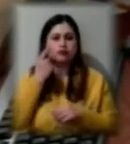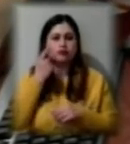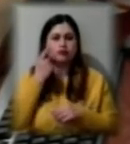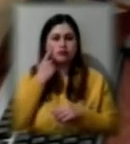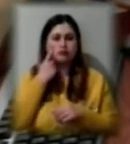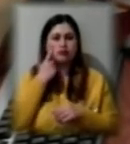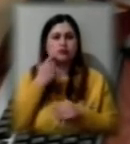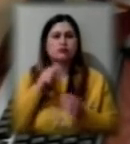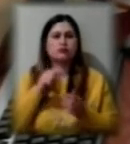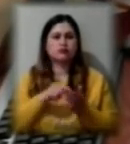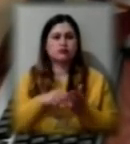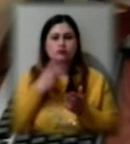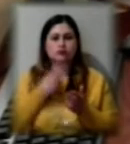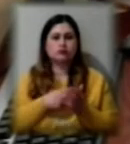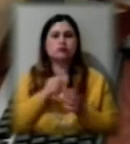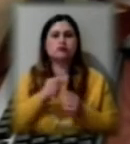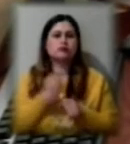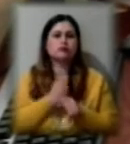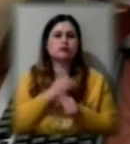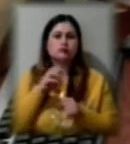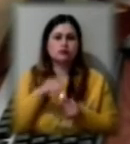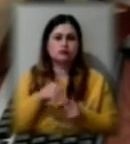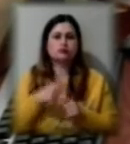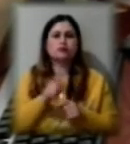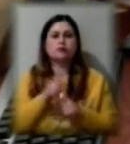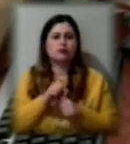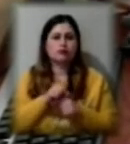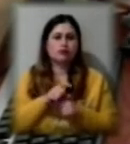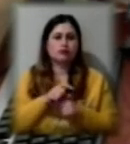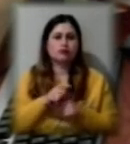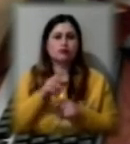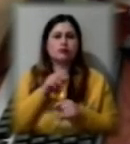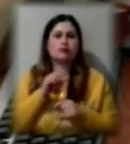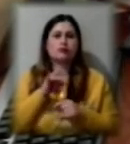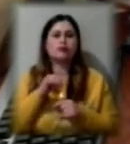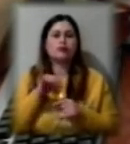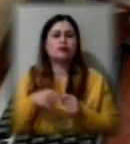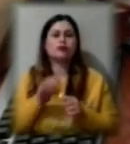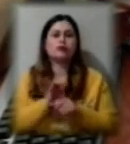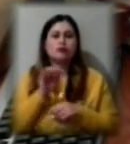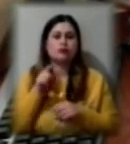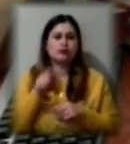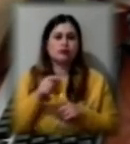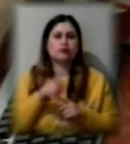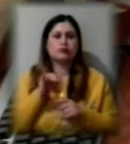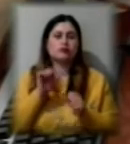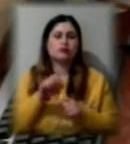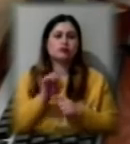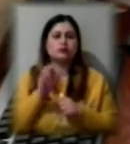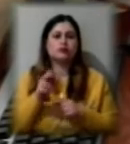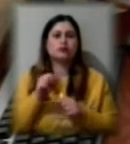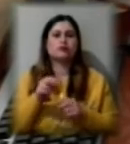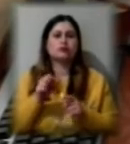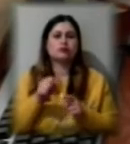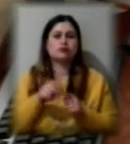продивляюся, як вони зробили тест або завдання, коригую, відправляю їм. Можу їм як відправити, навіть з